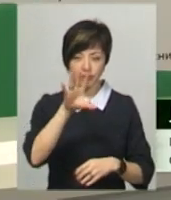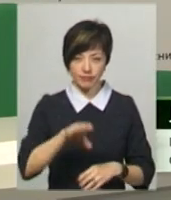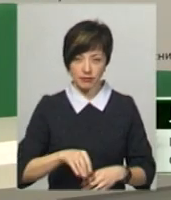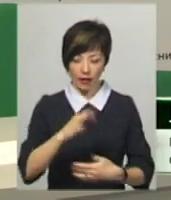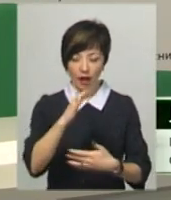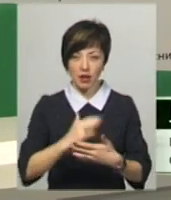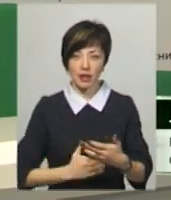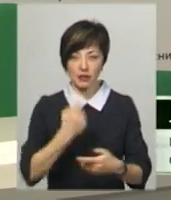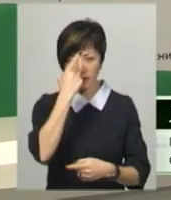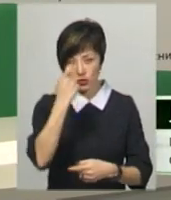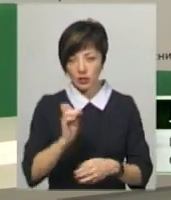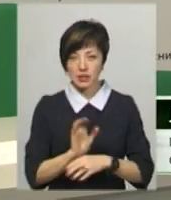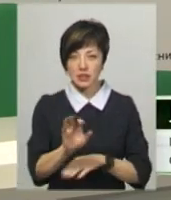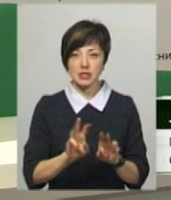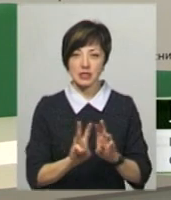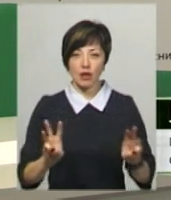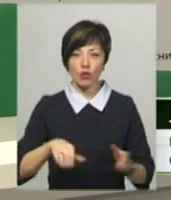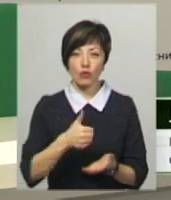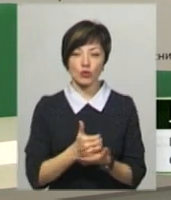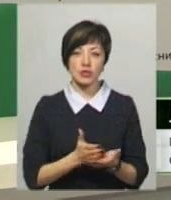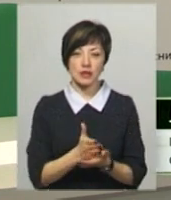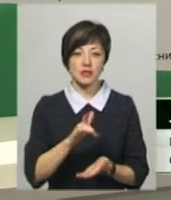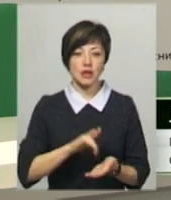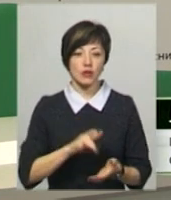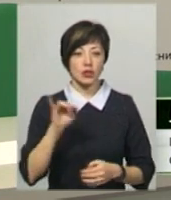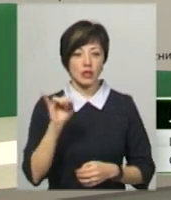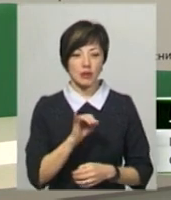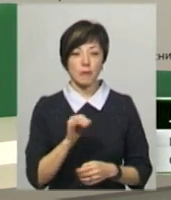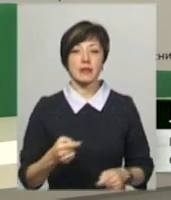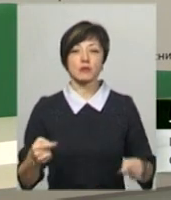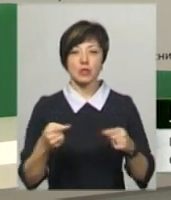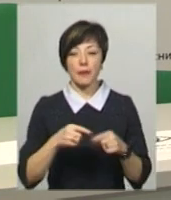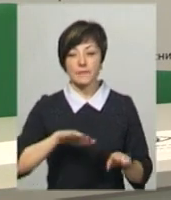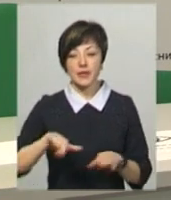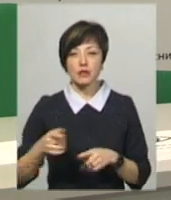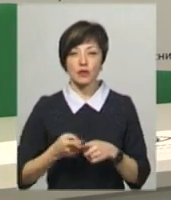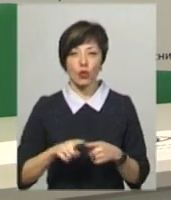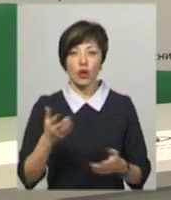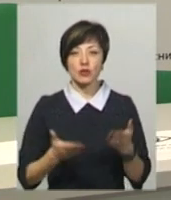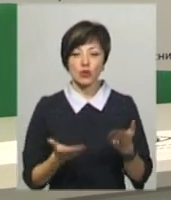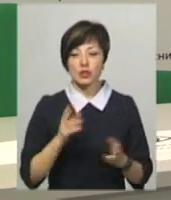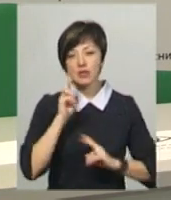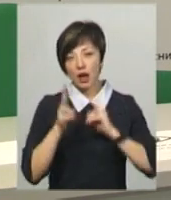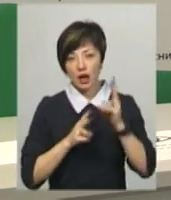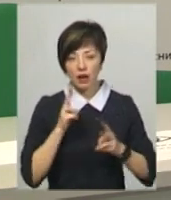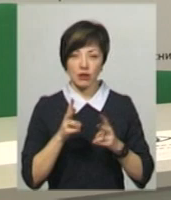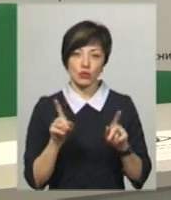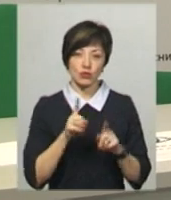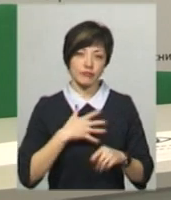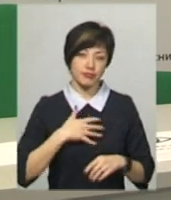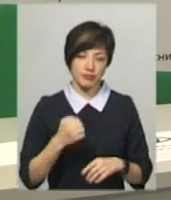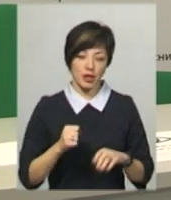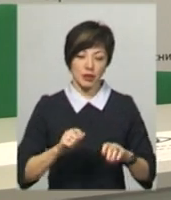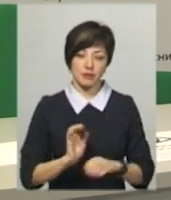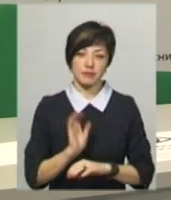відгуки, вони надсилаються на сайт головного сервісного центру і безпосередньо після того, якщо є якась кара чи зауваження, вони